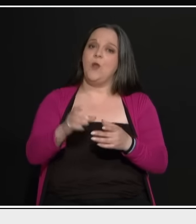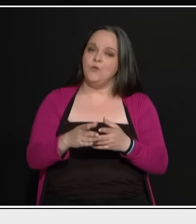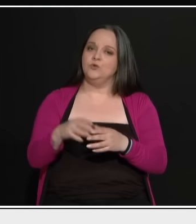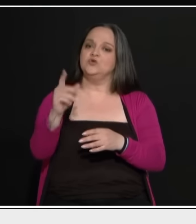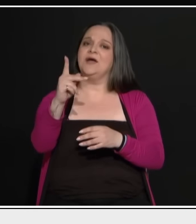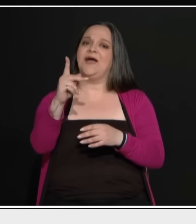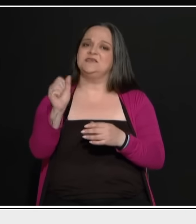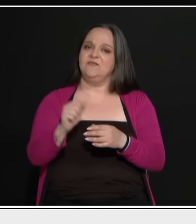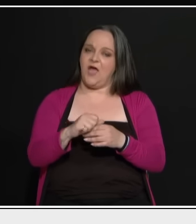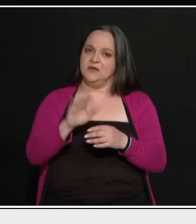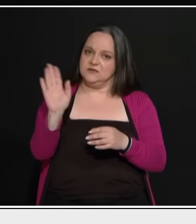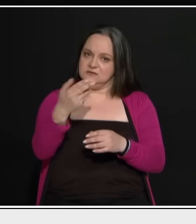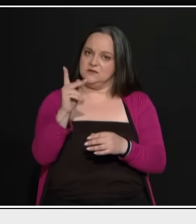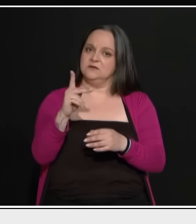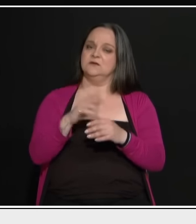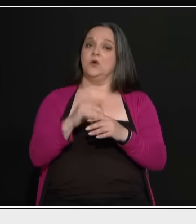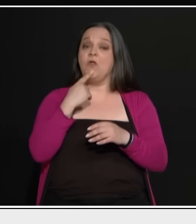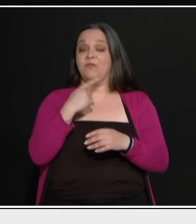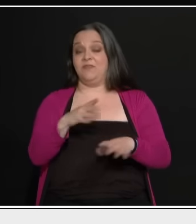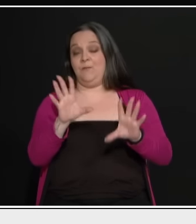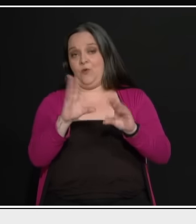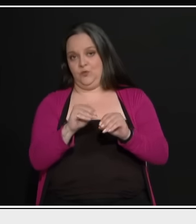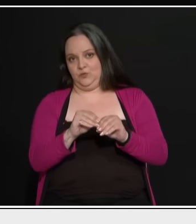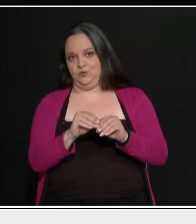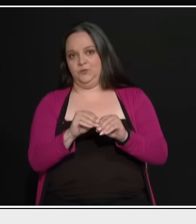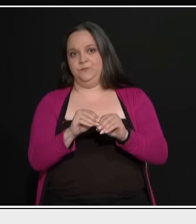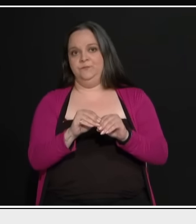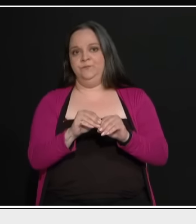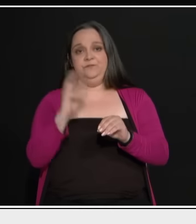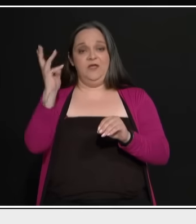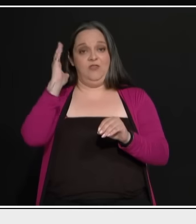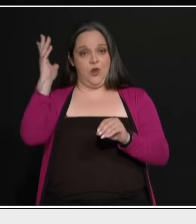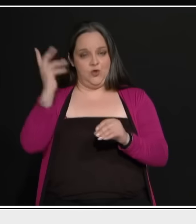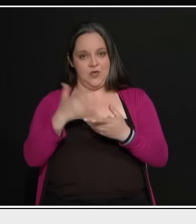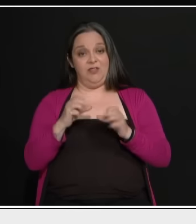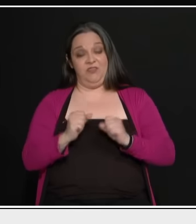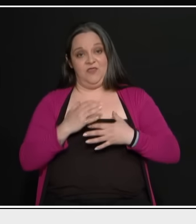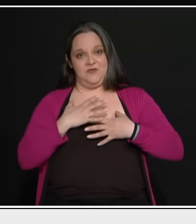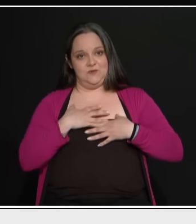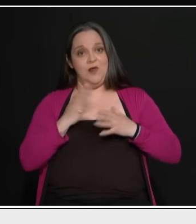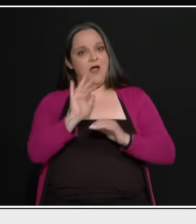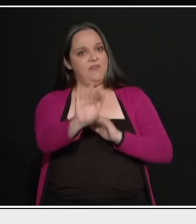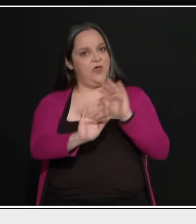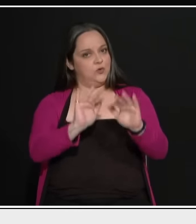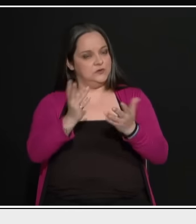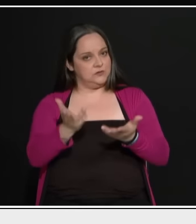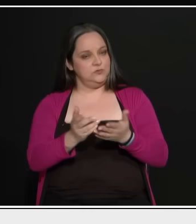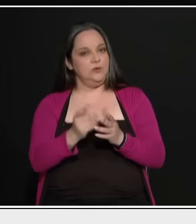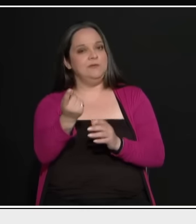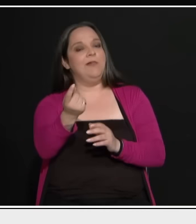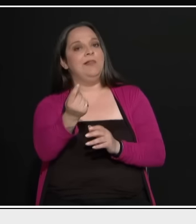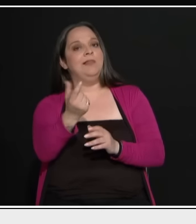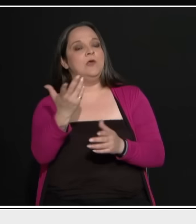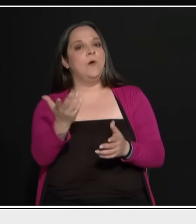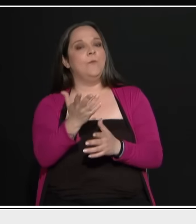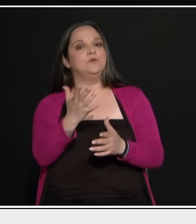ονοματολογία για ευνόητους λόγους, για τη θέση μου δεν το επιτρέπει. Θα σας ρωτήσω όμως κάτι. Δεν είναι λίγο, πώς να το πω τώρα,